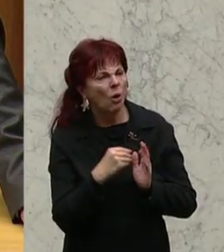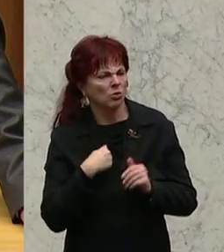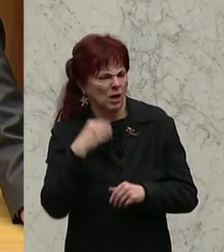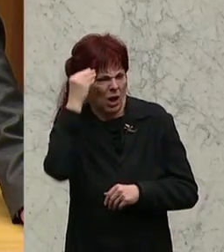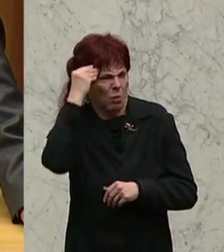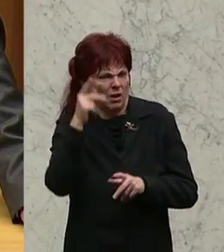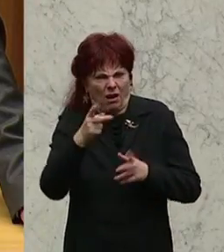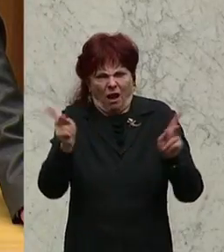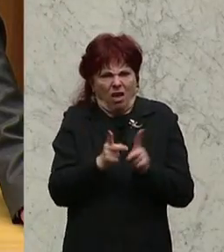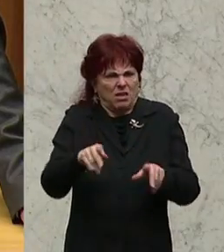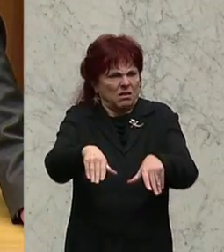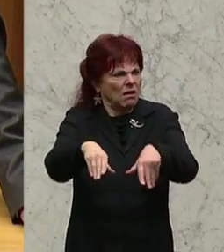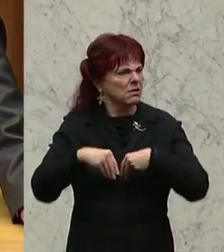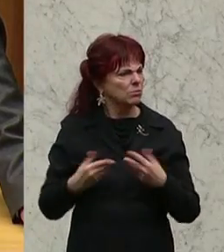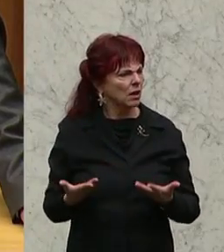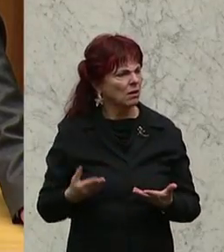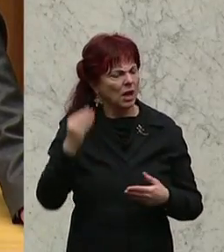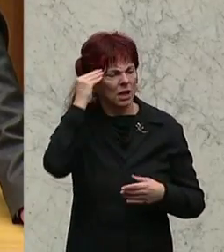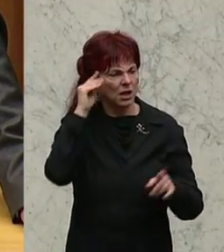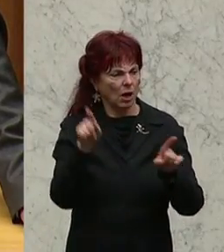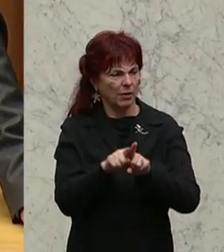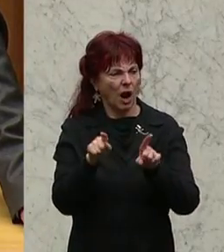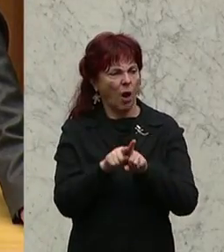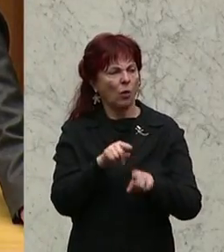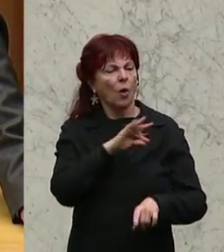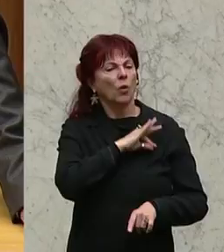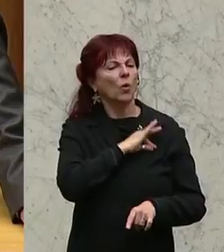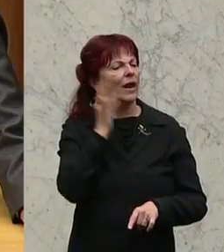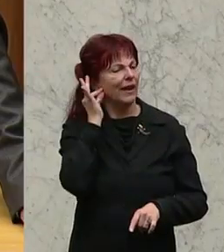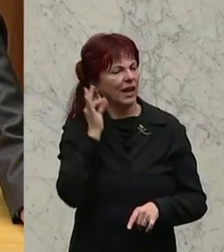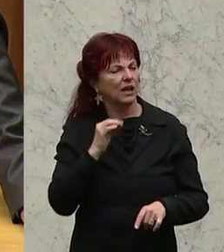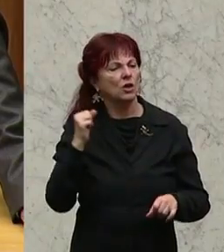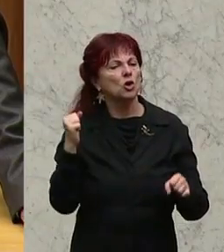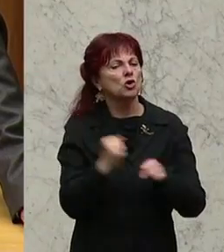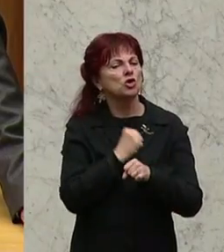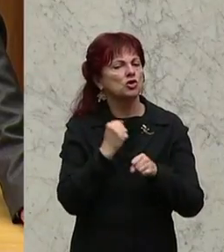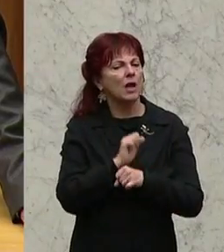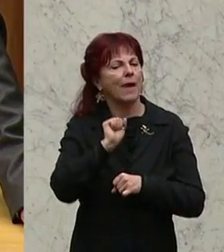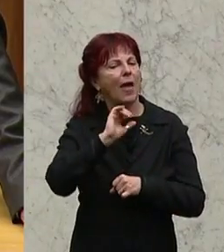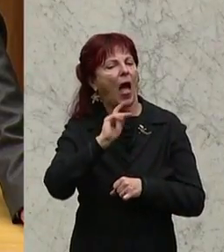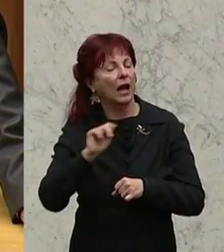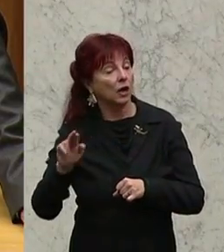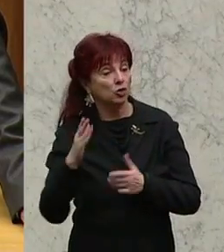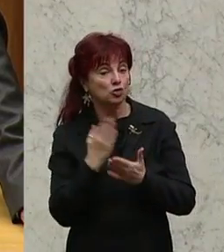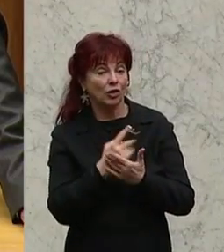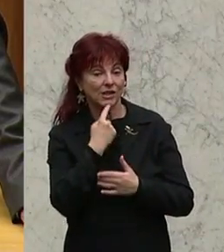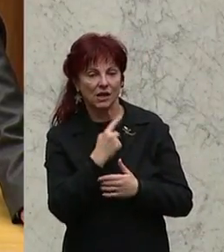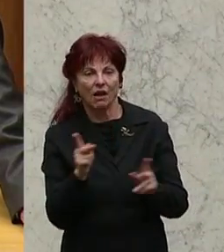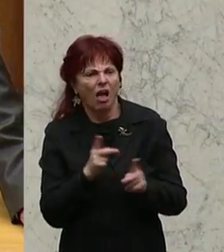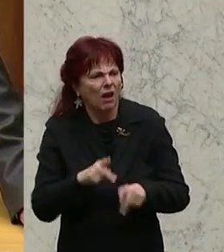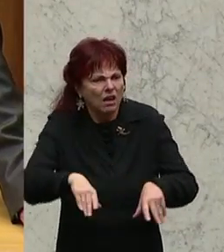so nicht akzeptieren kann. Ich glaube auch, so wie die Kollegin Steinacker das ja schon angemerkt hat, dass es nicht akzeptabel ist, dass es eine